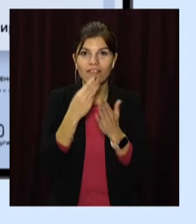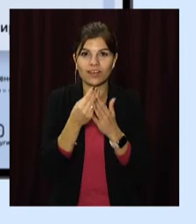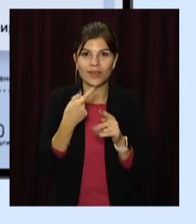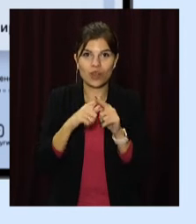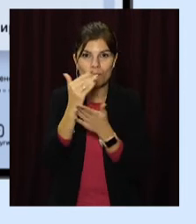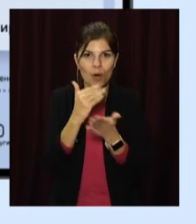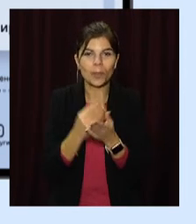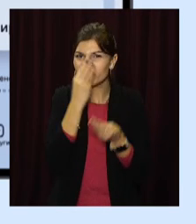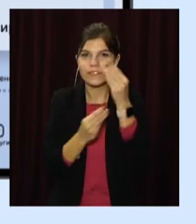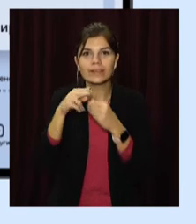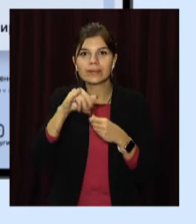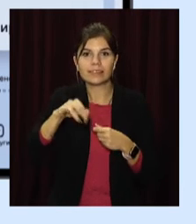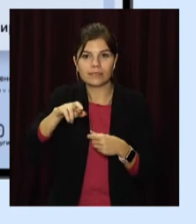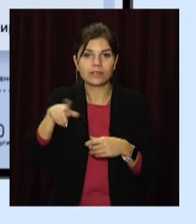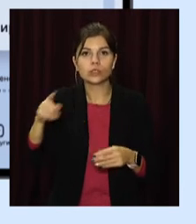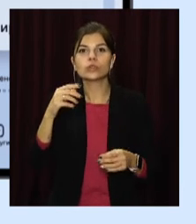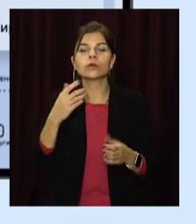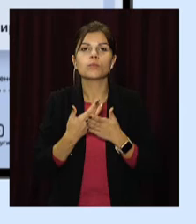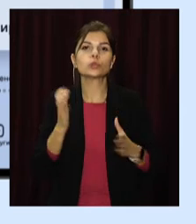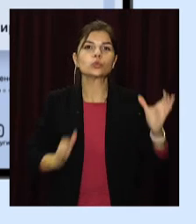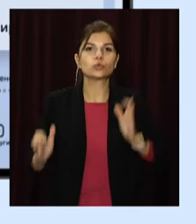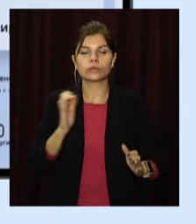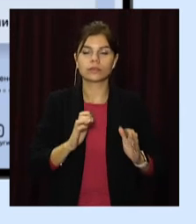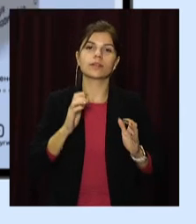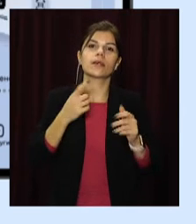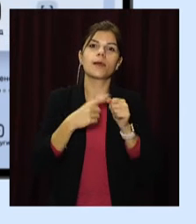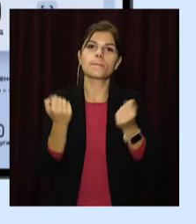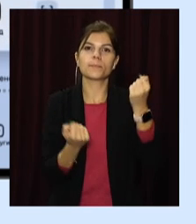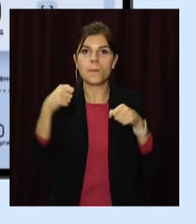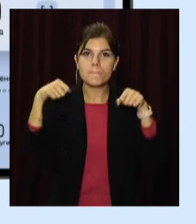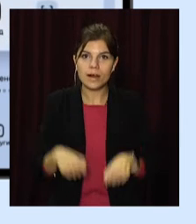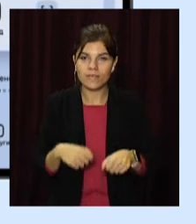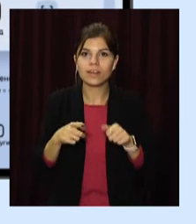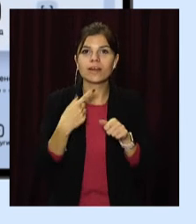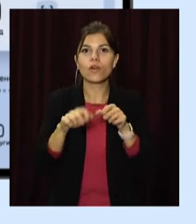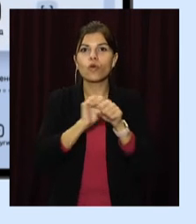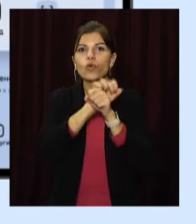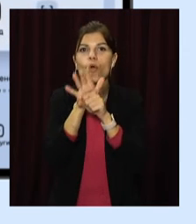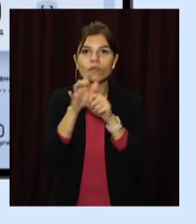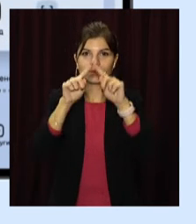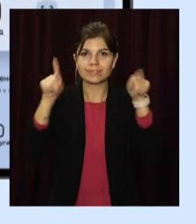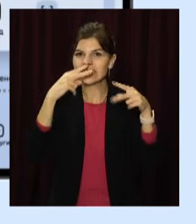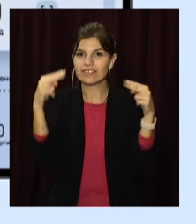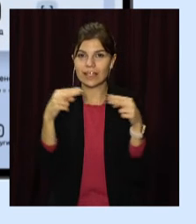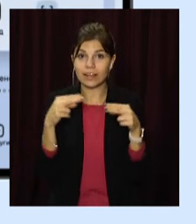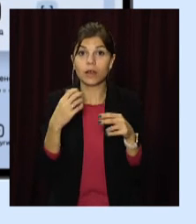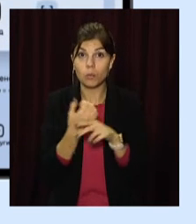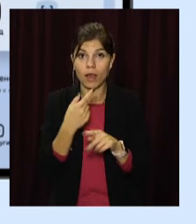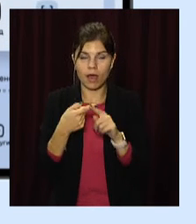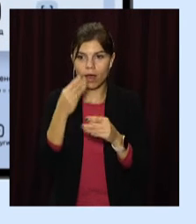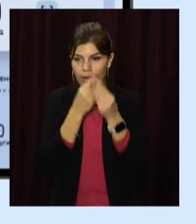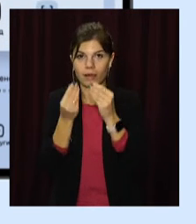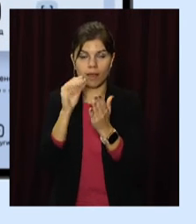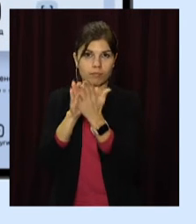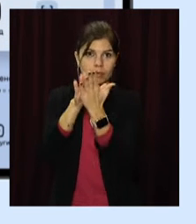розробку, пропонують підробити студентський квиток, водійське посвідчення та навіть ковід-сертифікат. Саме ці документи зазвичай